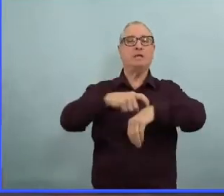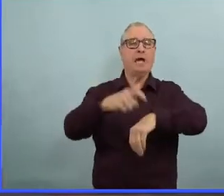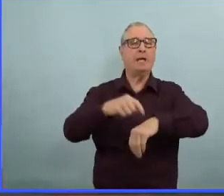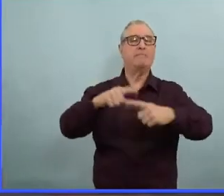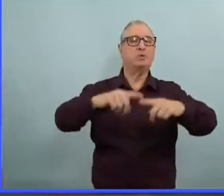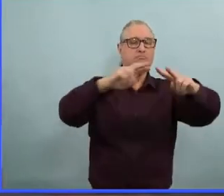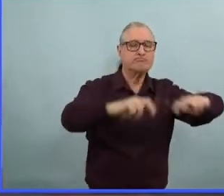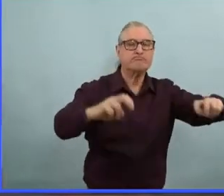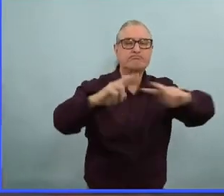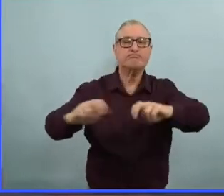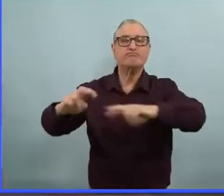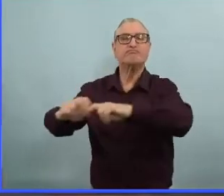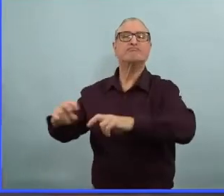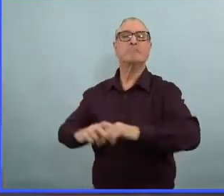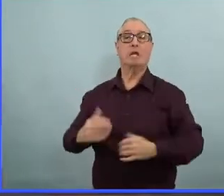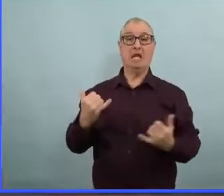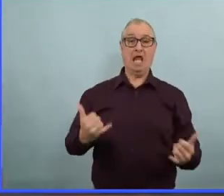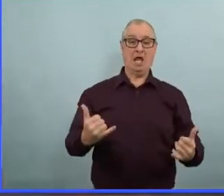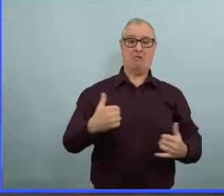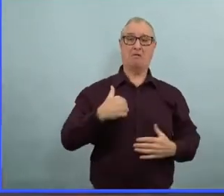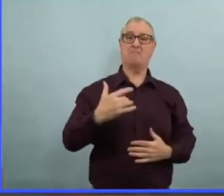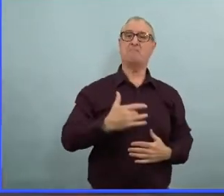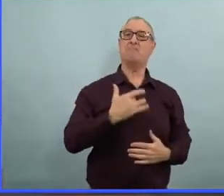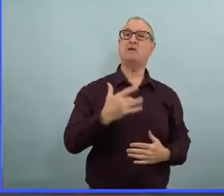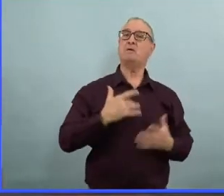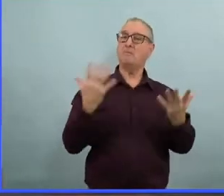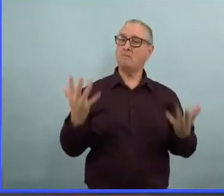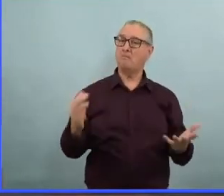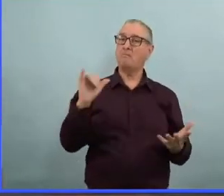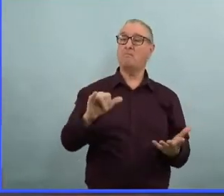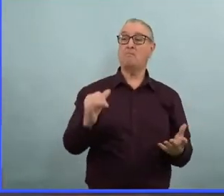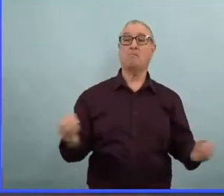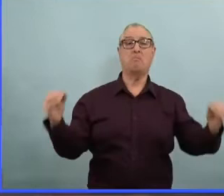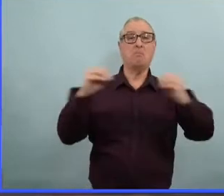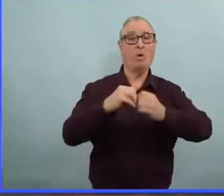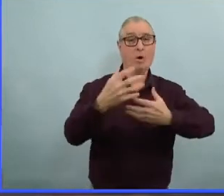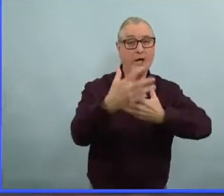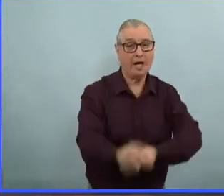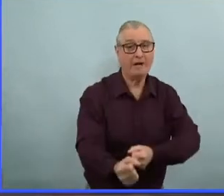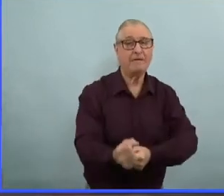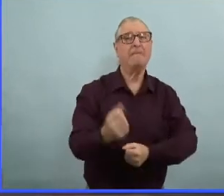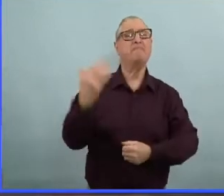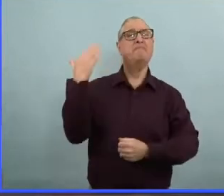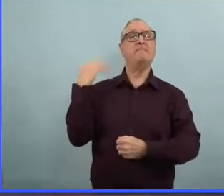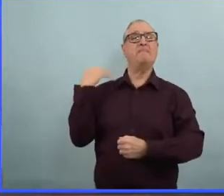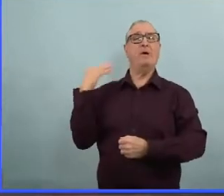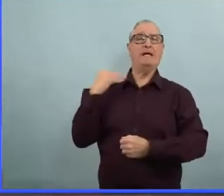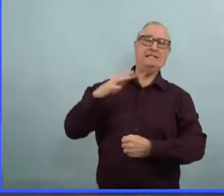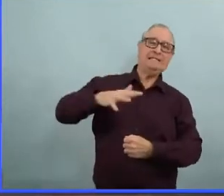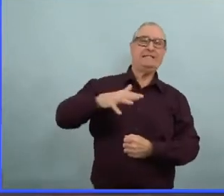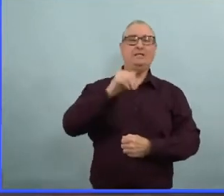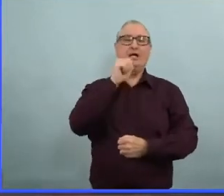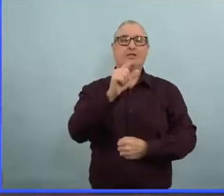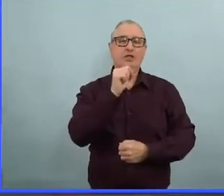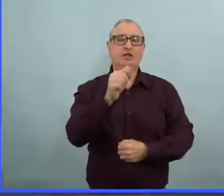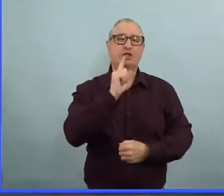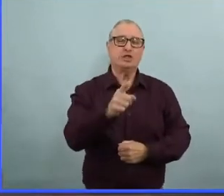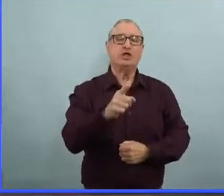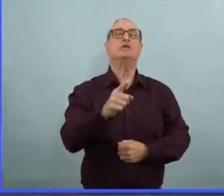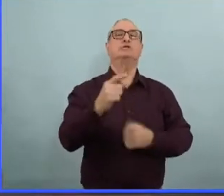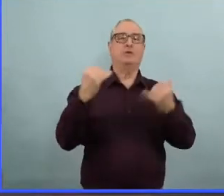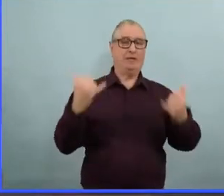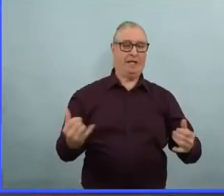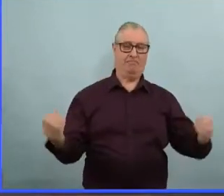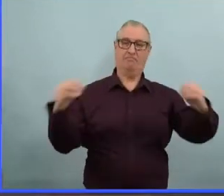nous ne pouvions pas prendre de décision à ce moment-là. Mais cette semaine a passé et nous voyons